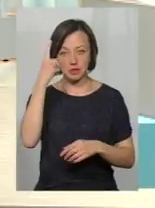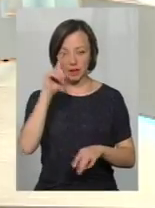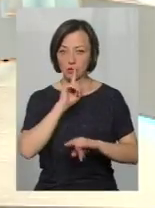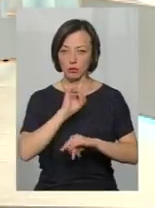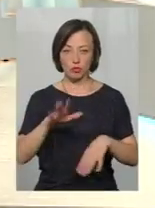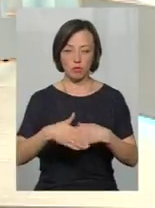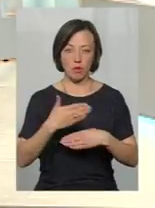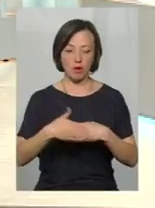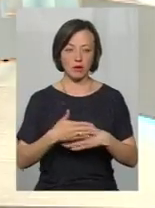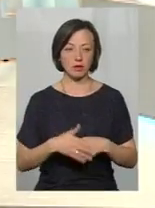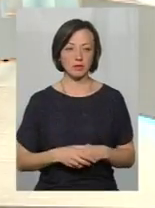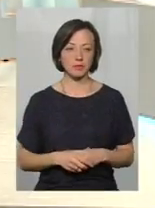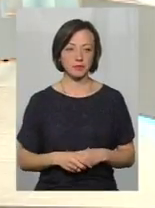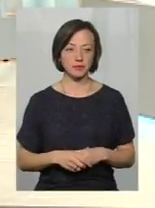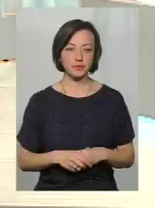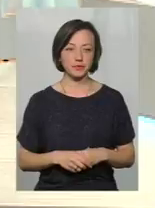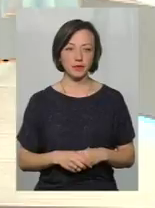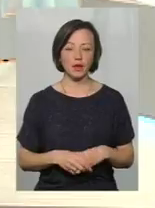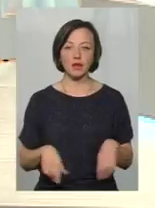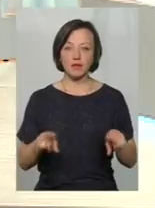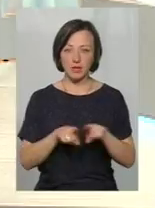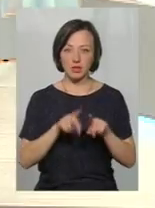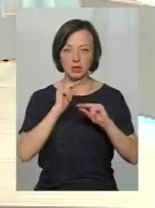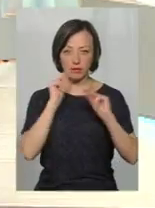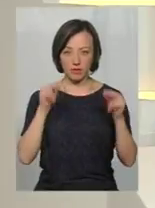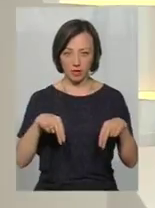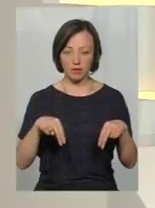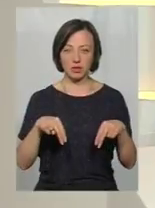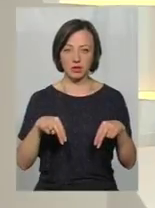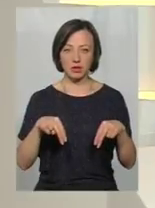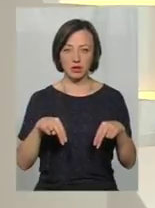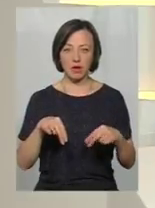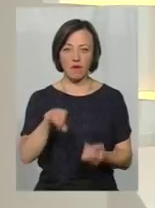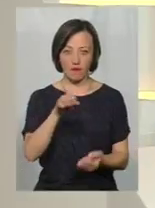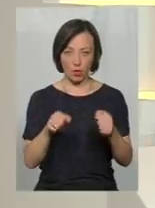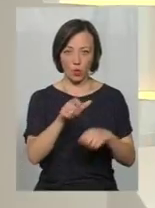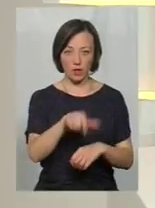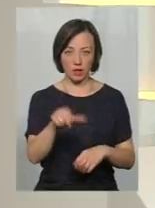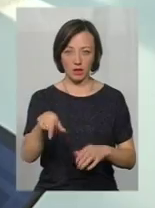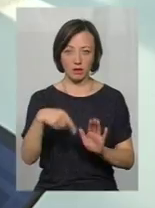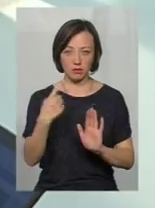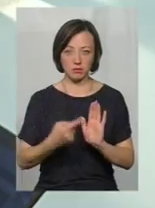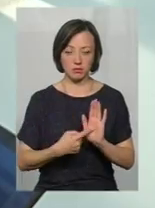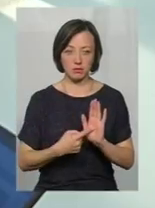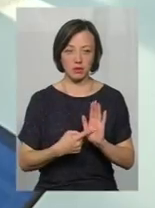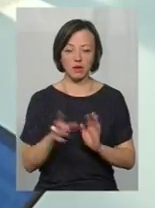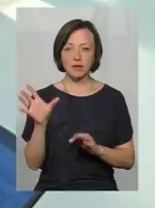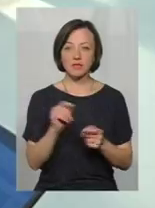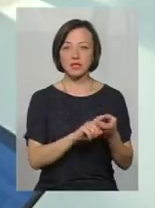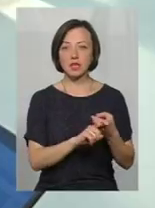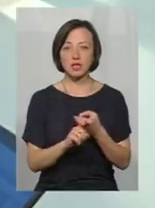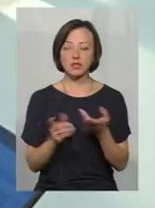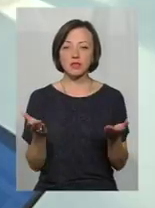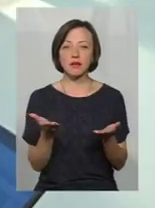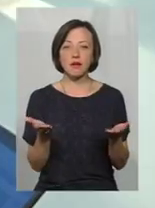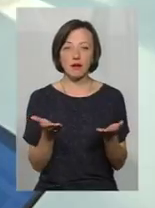покарані. Тобто, все ж таки винні у таких дорожньо-транспортних пригодах водії? Все залежить від того, яка